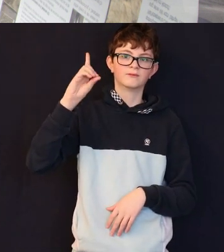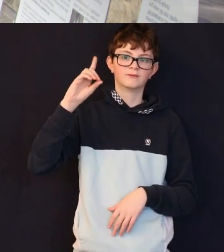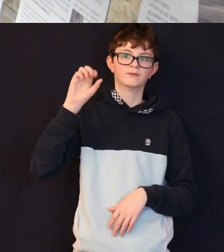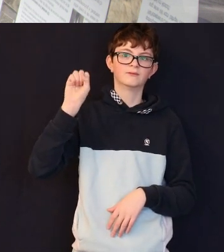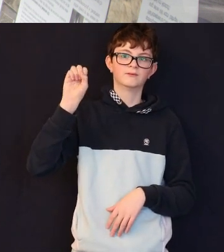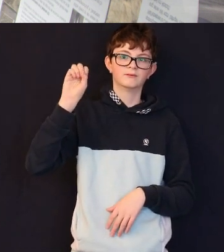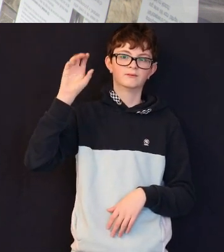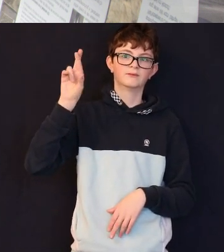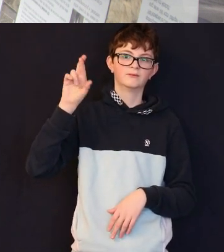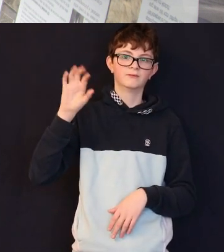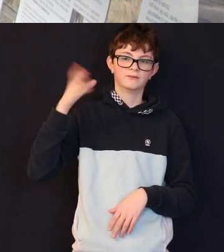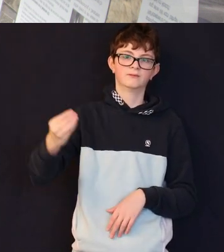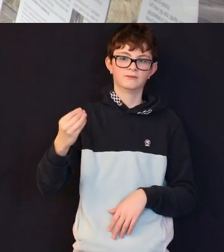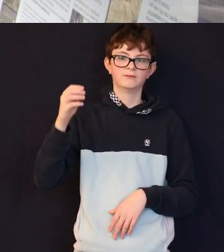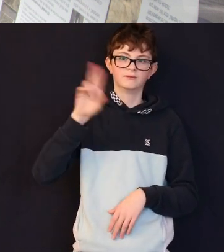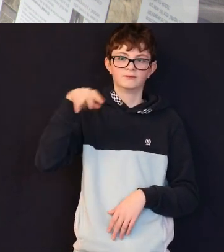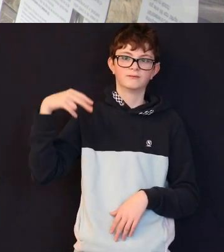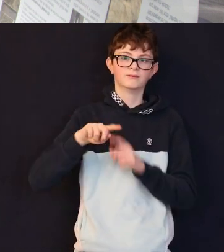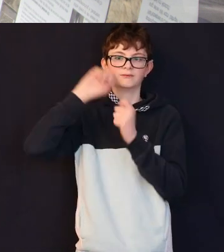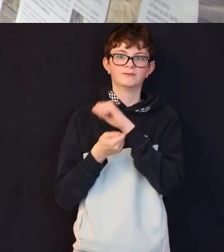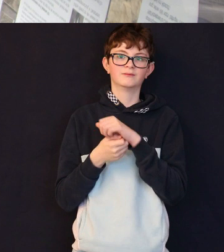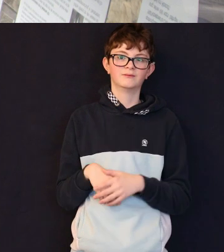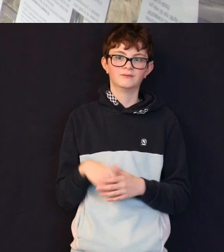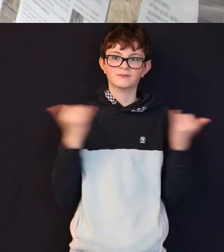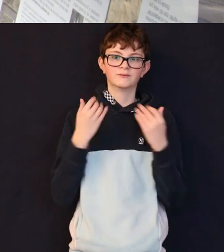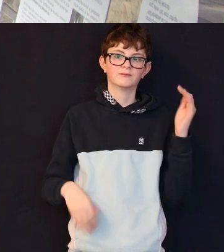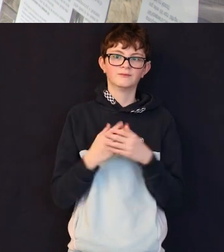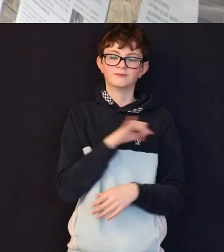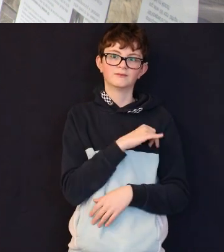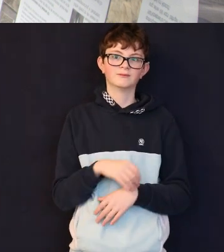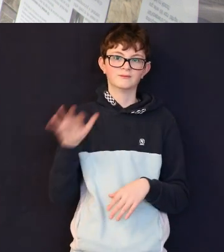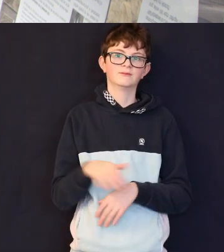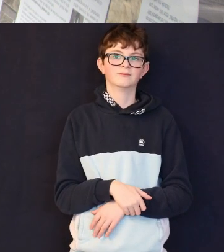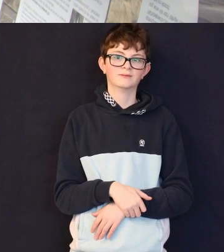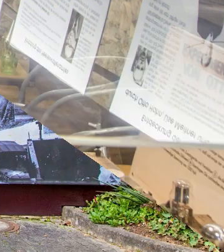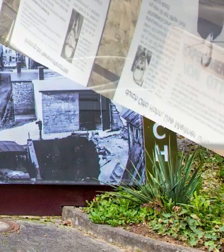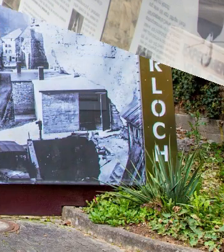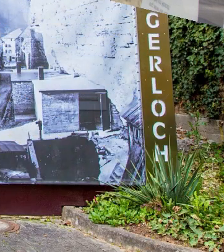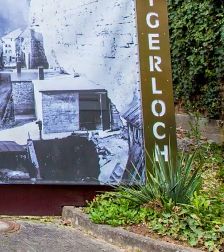damalige Entwicklung im Zusammenhang nach. Ein neuerlicher Besuch lohnt sich also.